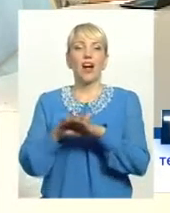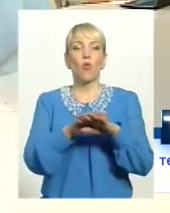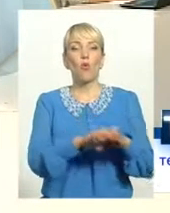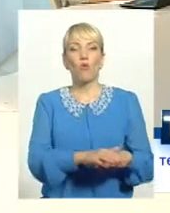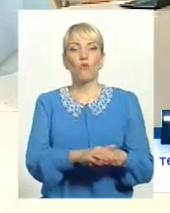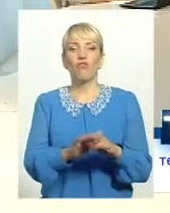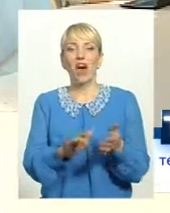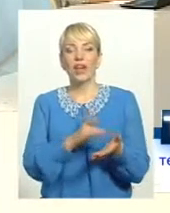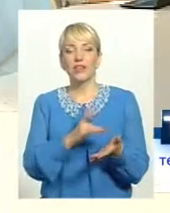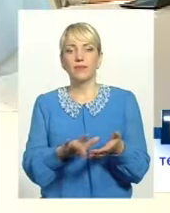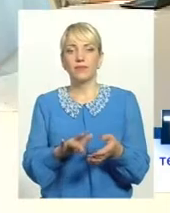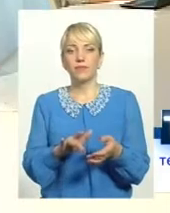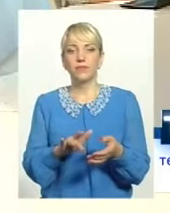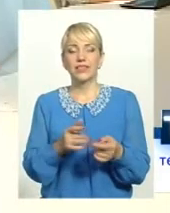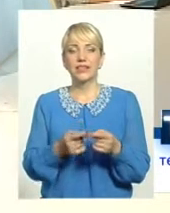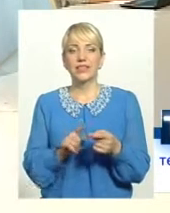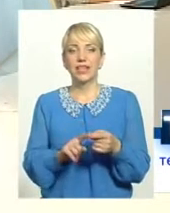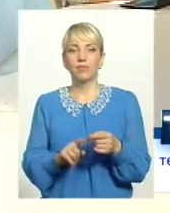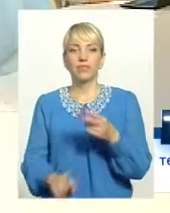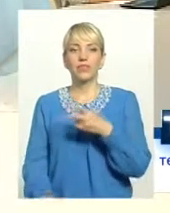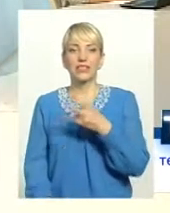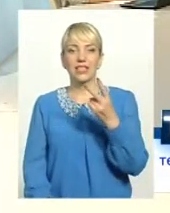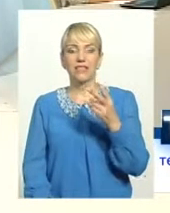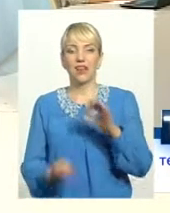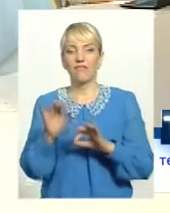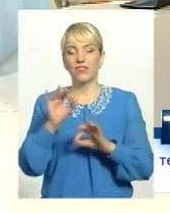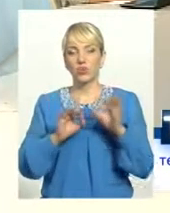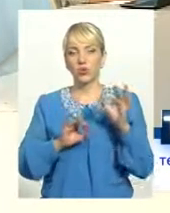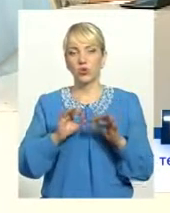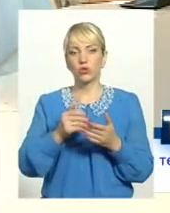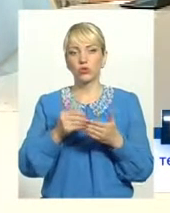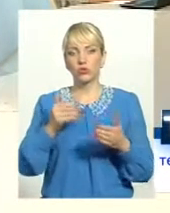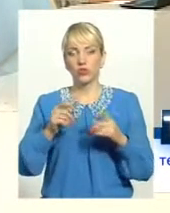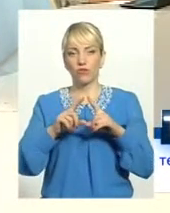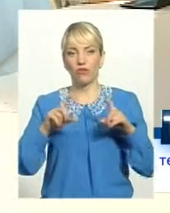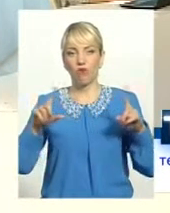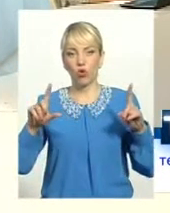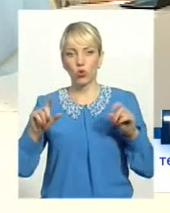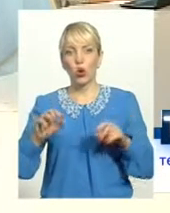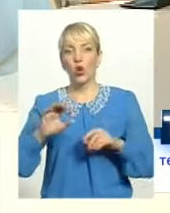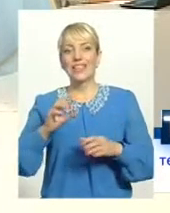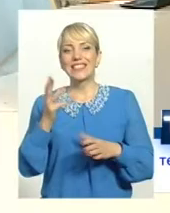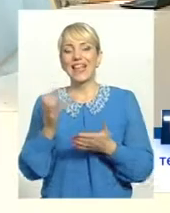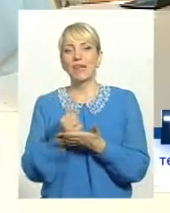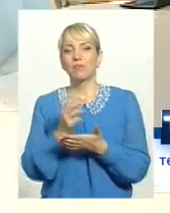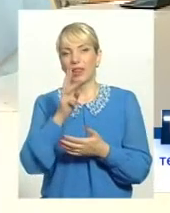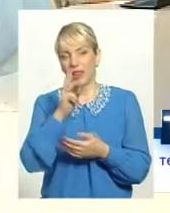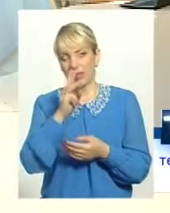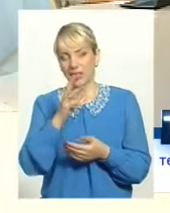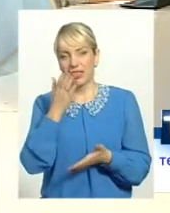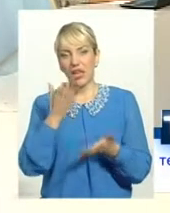єдиного соціального внеску, це 22% від фонду заробітної плати. Якщо закон